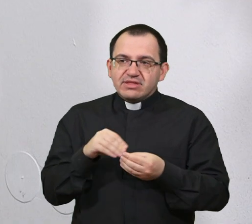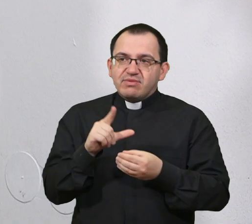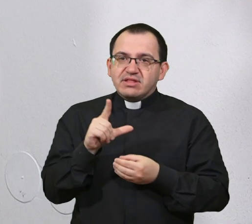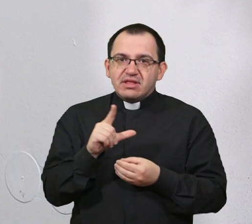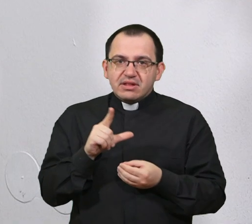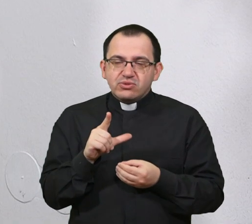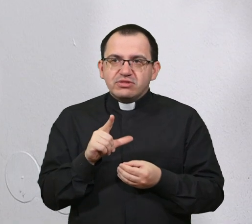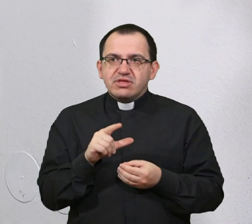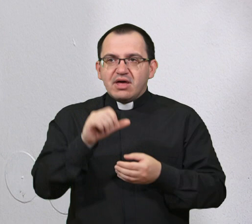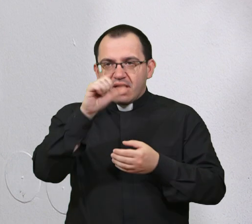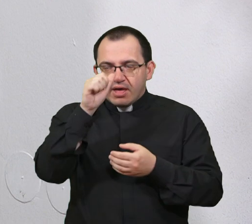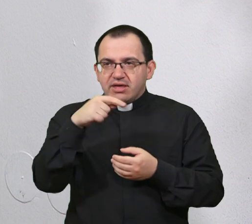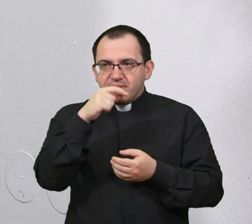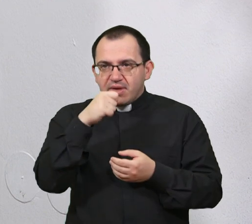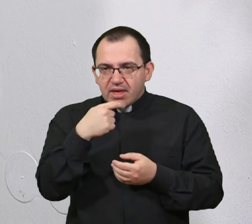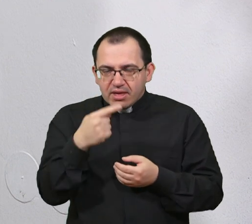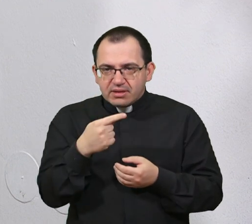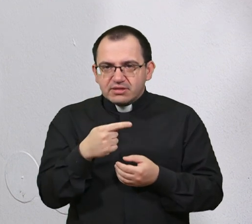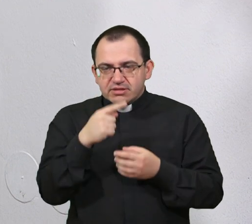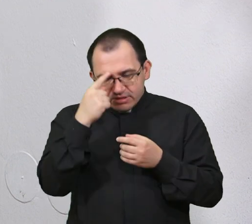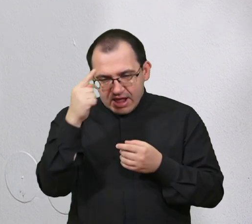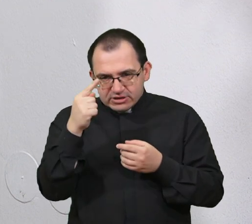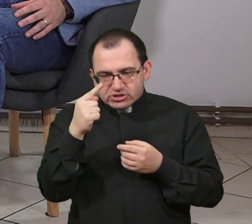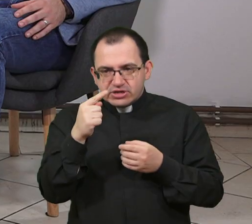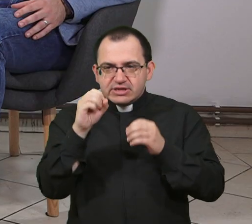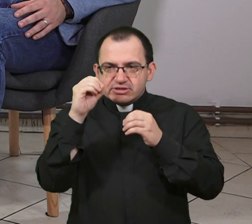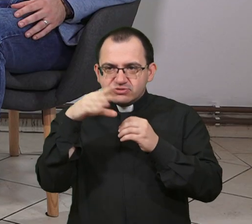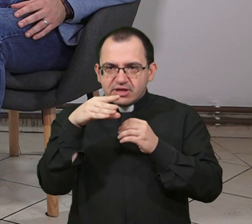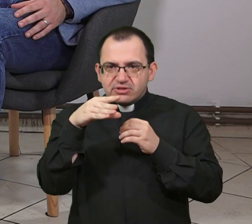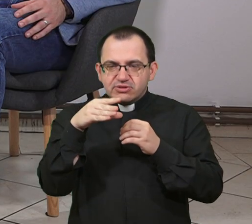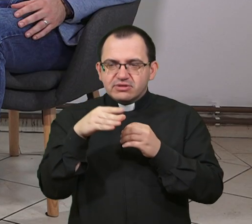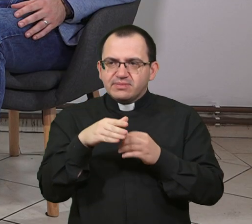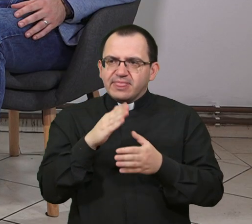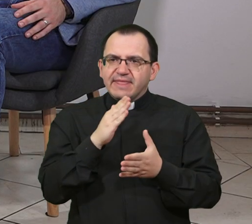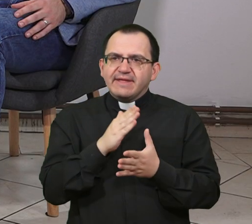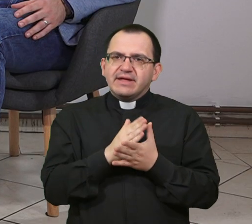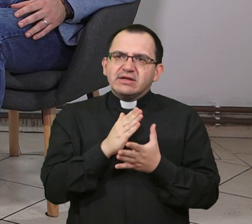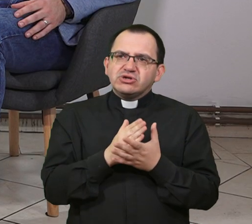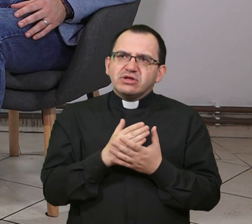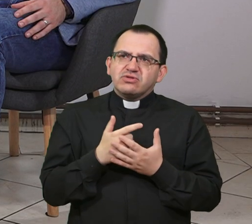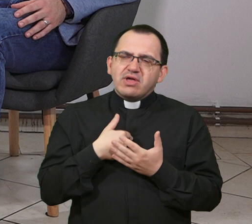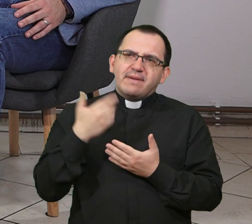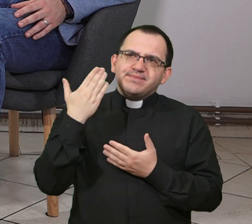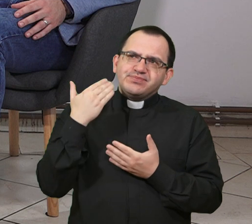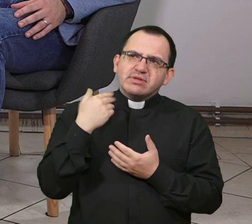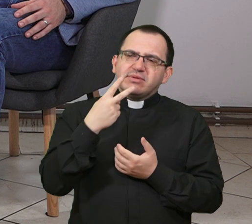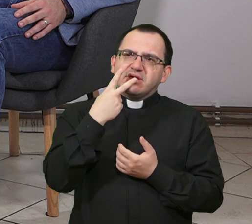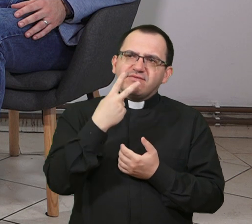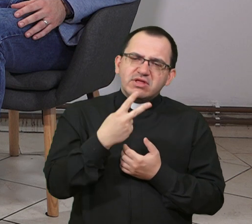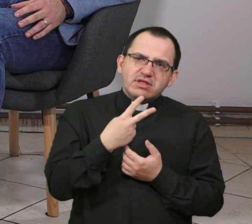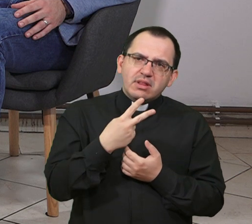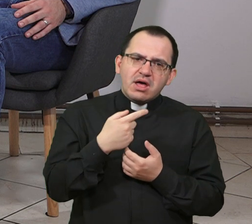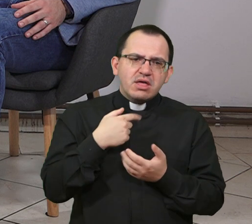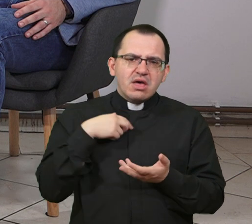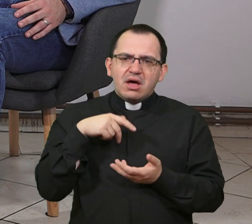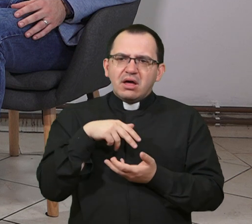samo ime govori. Svjetlost. Često puta kad sam vidjela prolazila sam